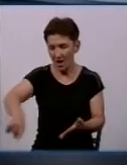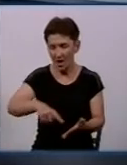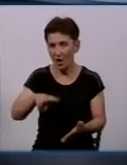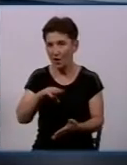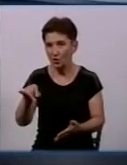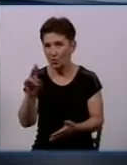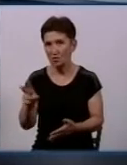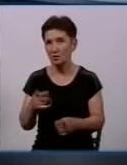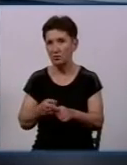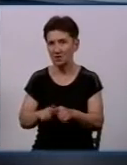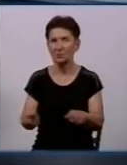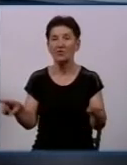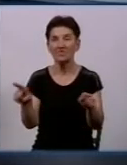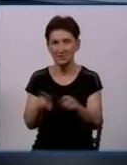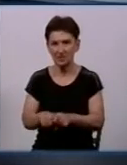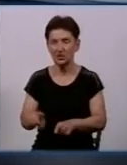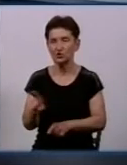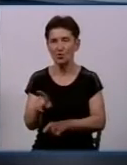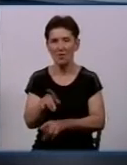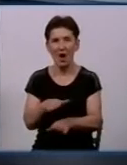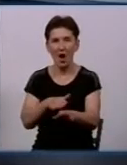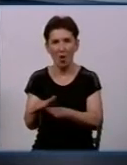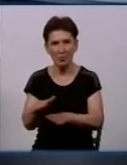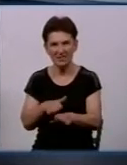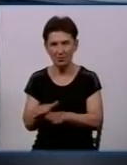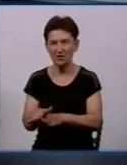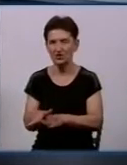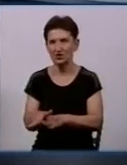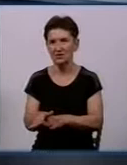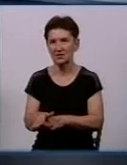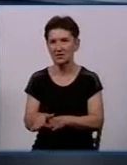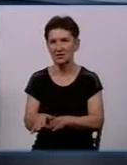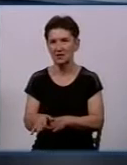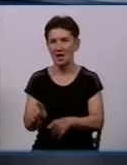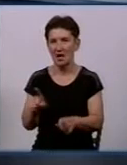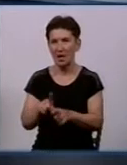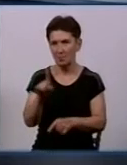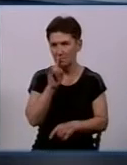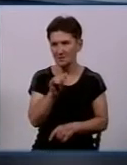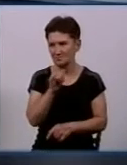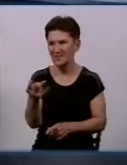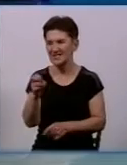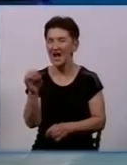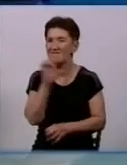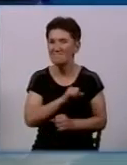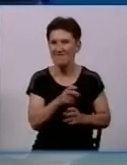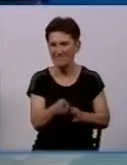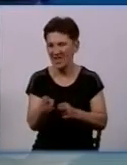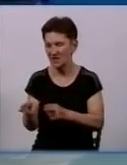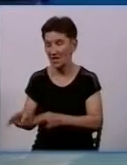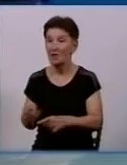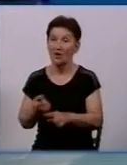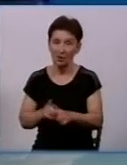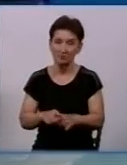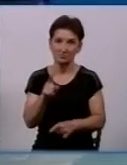можливо, для того, щоб все-таки убезпечити їх і більш зробити недоступними для вандалів, тому їх використовують